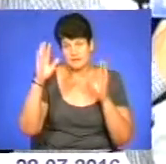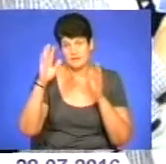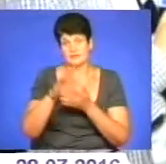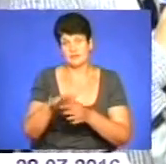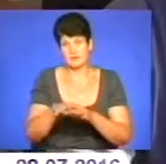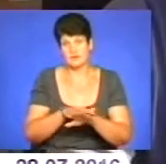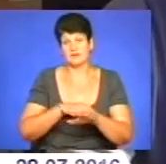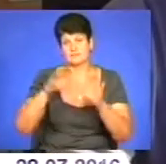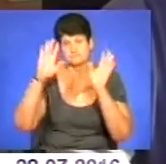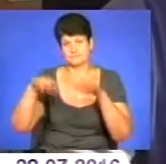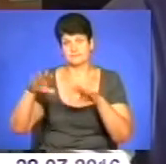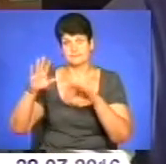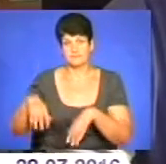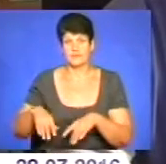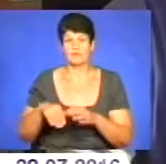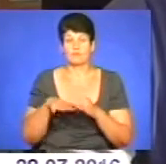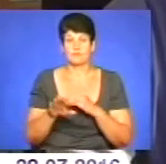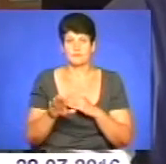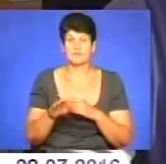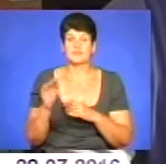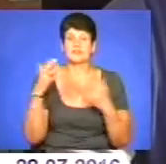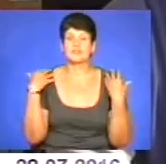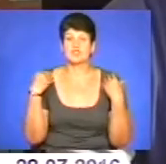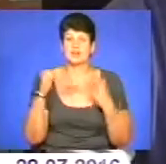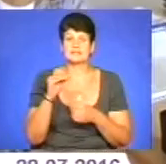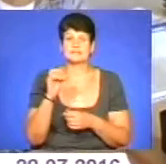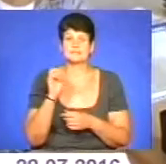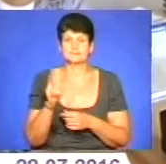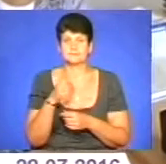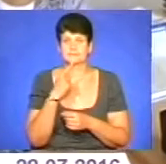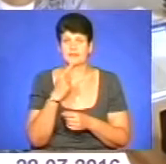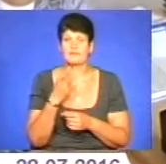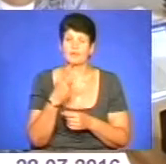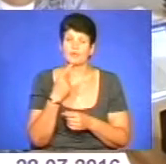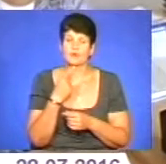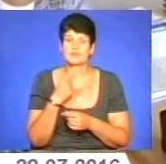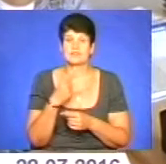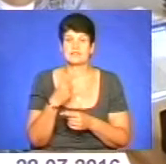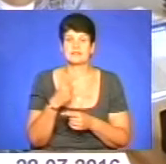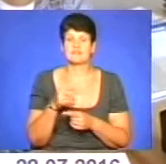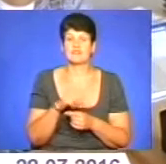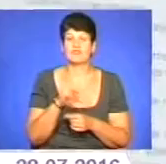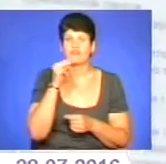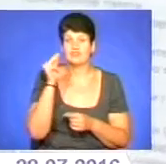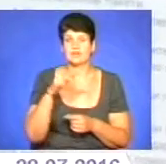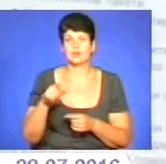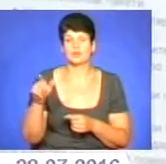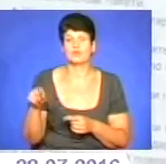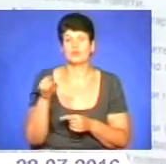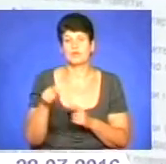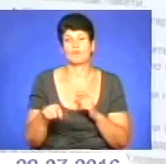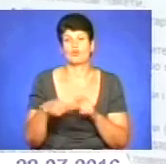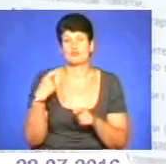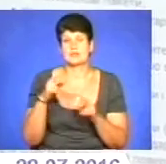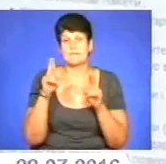сюди у підвал. Прокоментував ситуацію начальник ЖЕКО, що обслуговує цей будинок. Але він запевняє, винні самі мешканці. Вони порушують